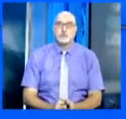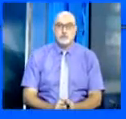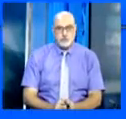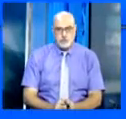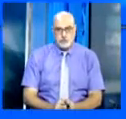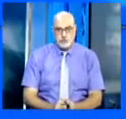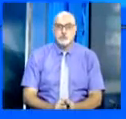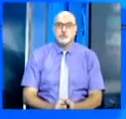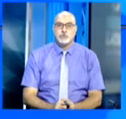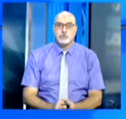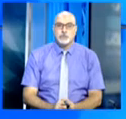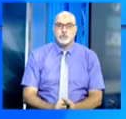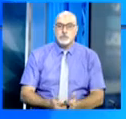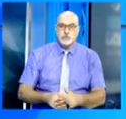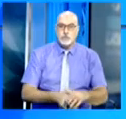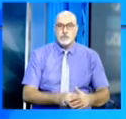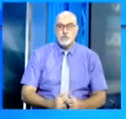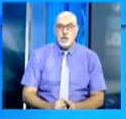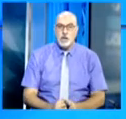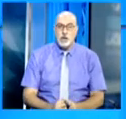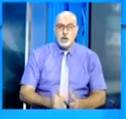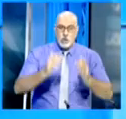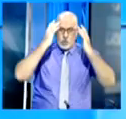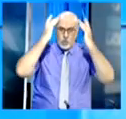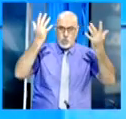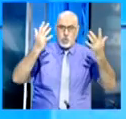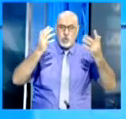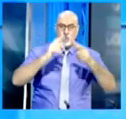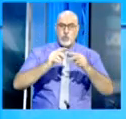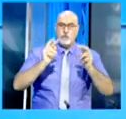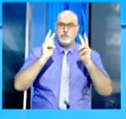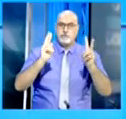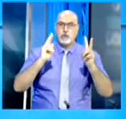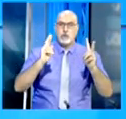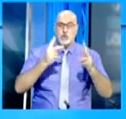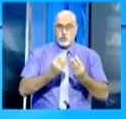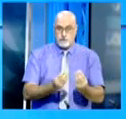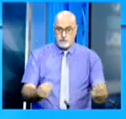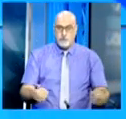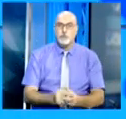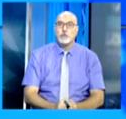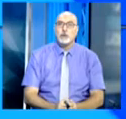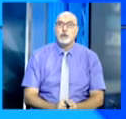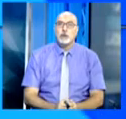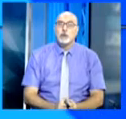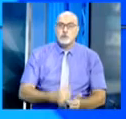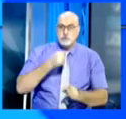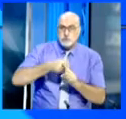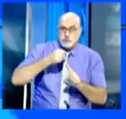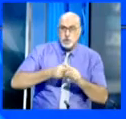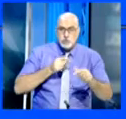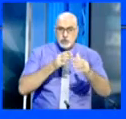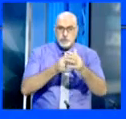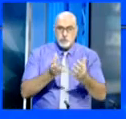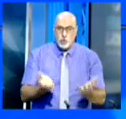وضمن مساعي غرس ثقافة المواطنة والقيام الفاضلة لدى الناشئة تضافر جهود الفاعلين في هذه